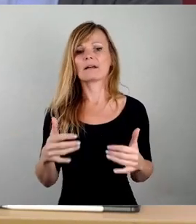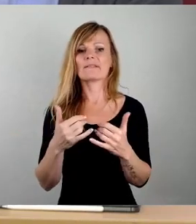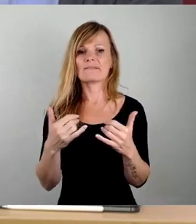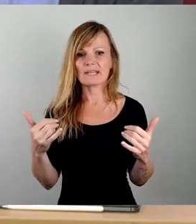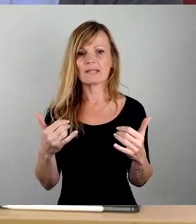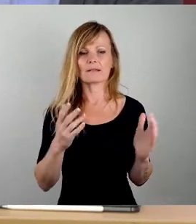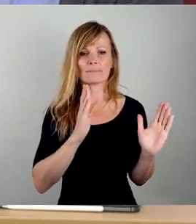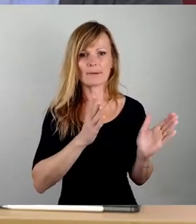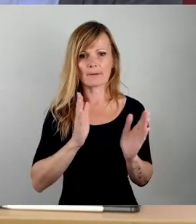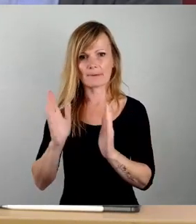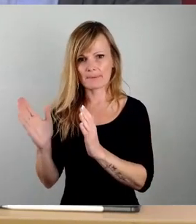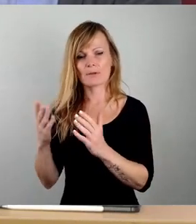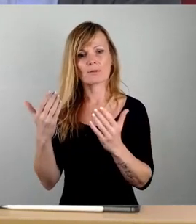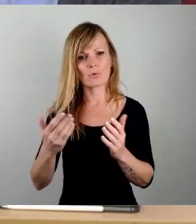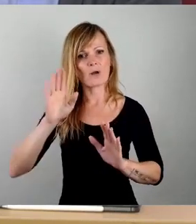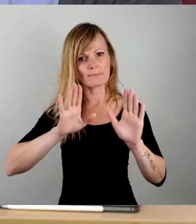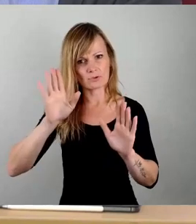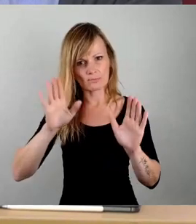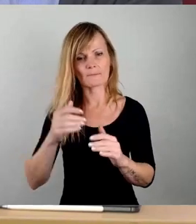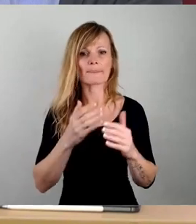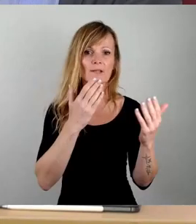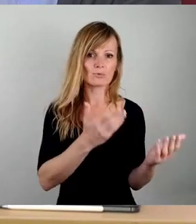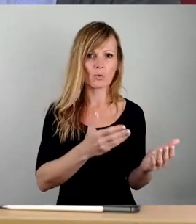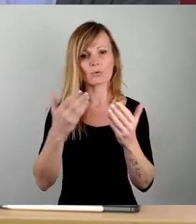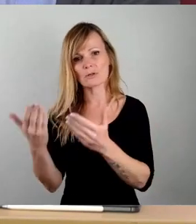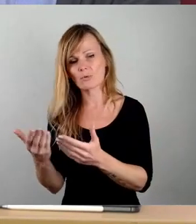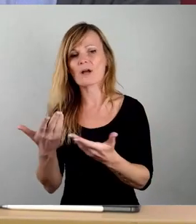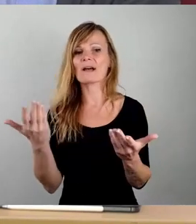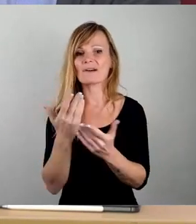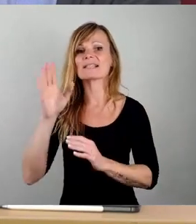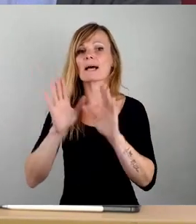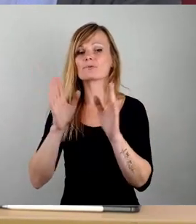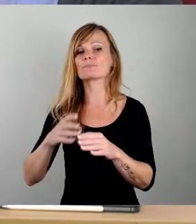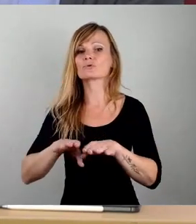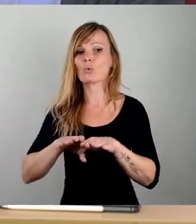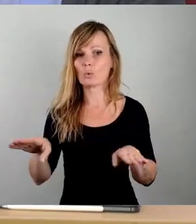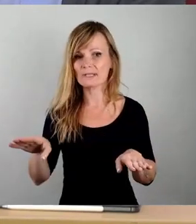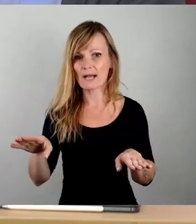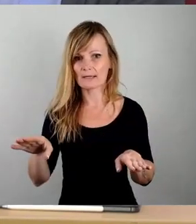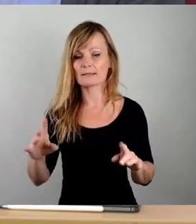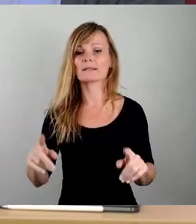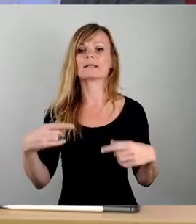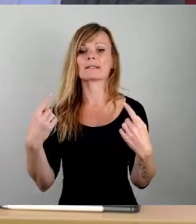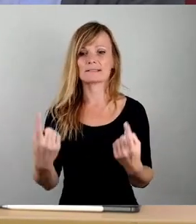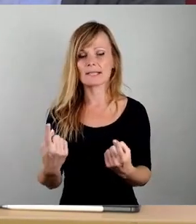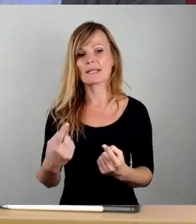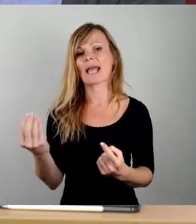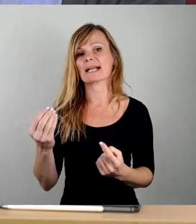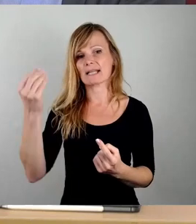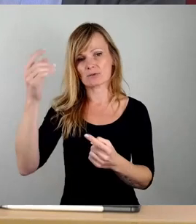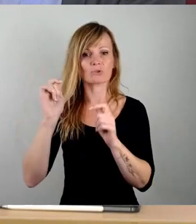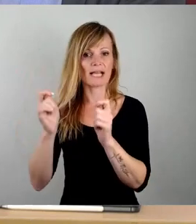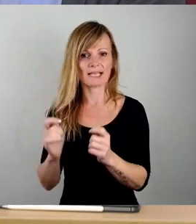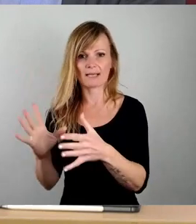abstimmungstechnisch vorzugehen, immer wahlweise von dem, was Abstimmungsgrundlage ist, würden dann die Ergänzungsanträge